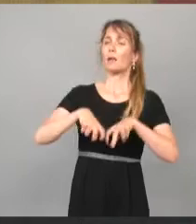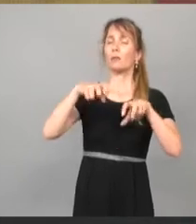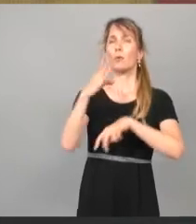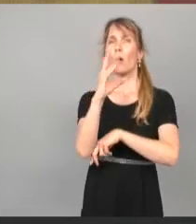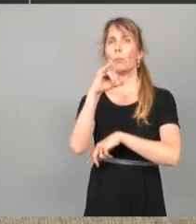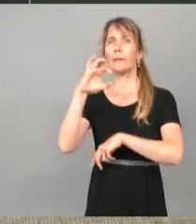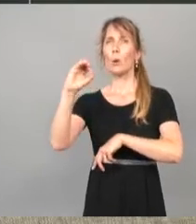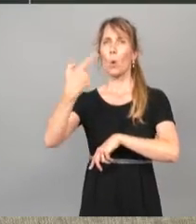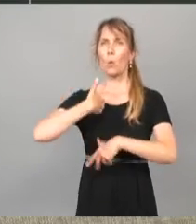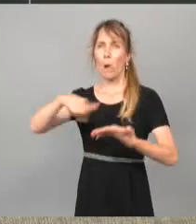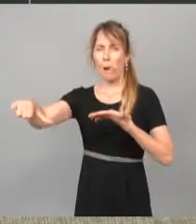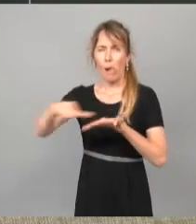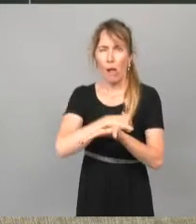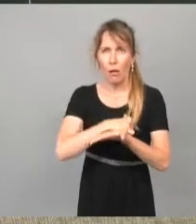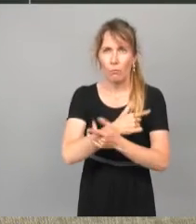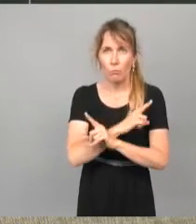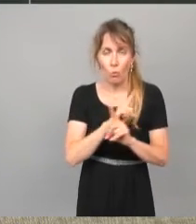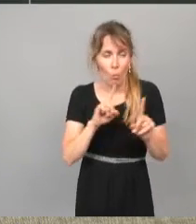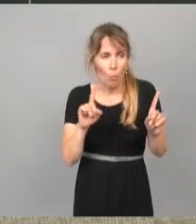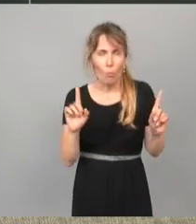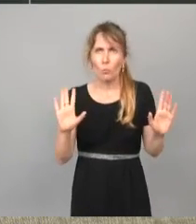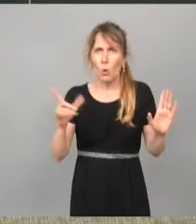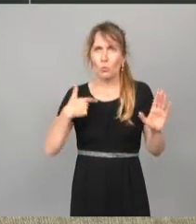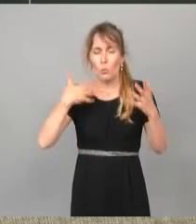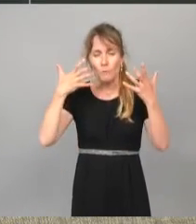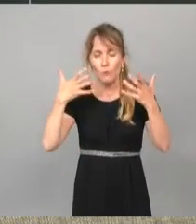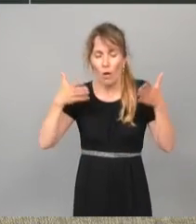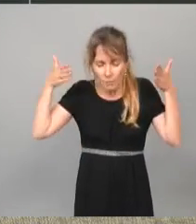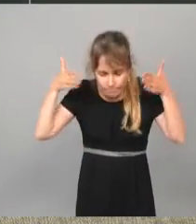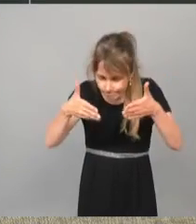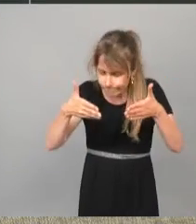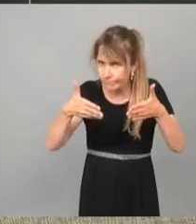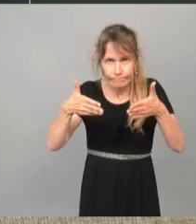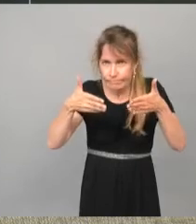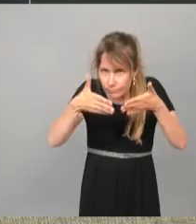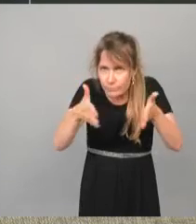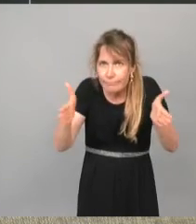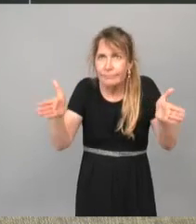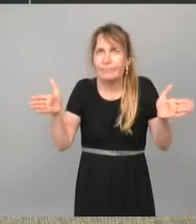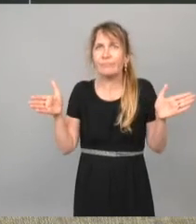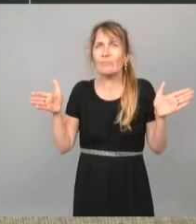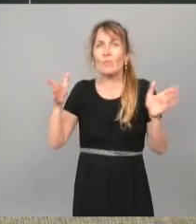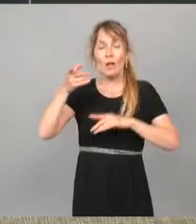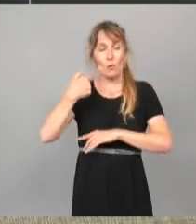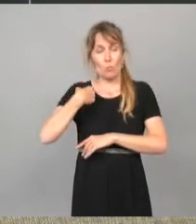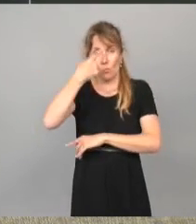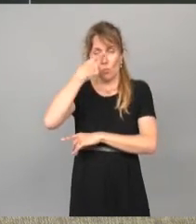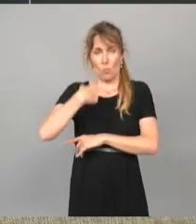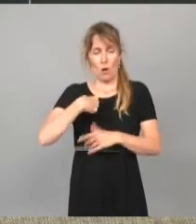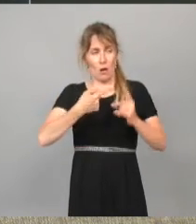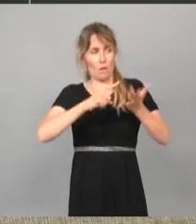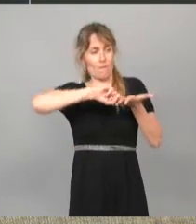Voilà, l'idée,'est d'élargir, en fait, si vous voulez. Parce qu'il me semble, en tout cas, qu'un fonds de concours doit être un levier